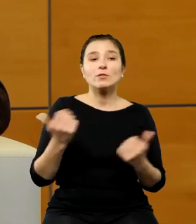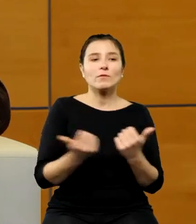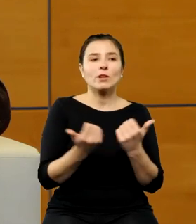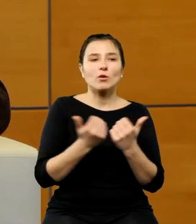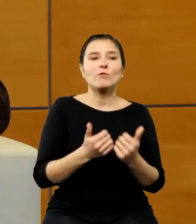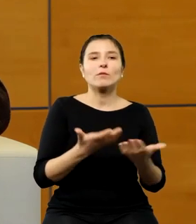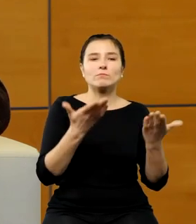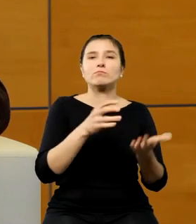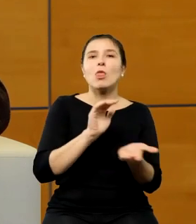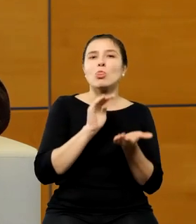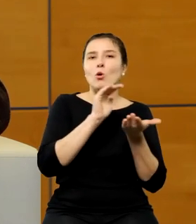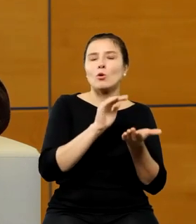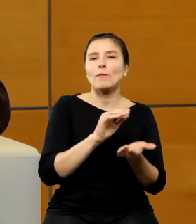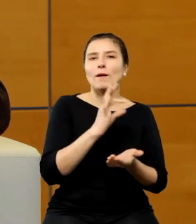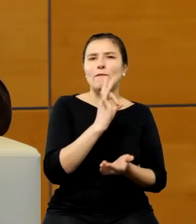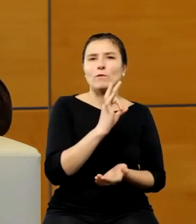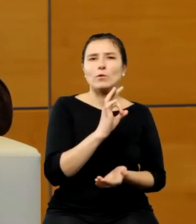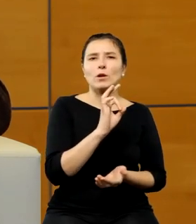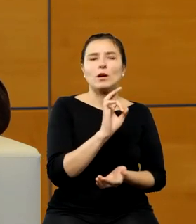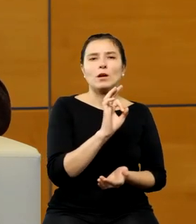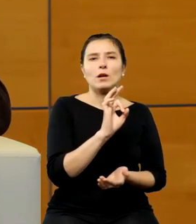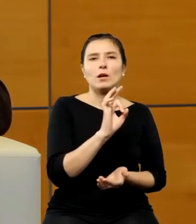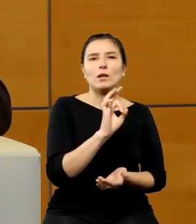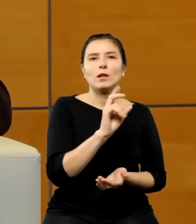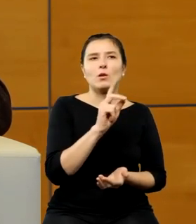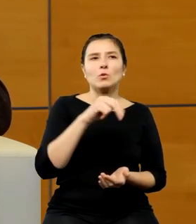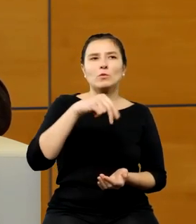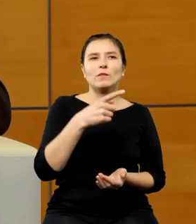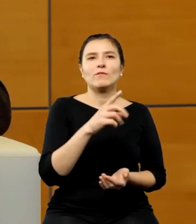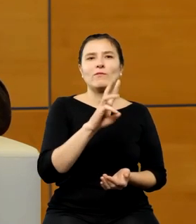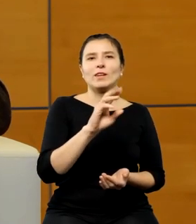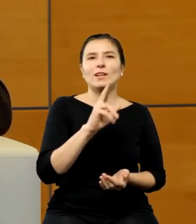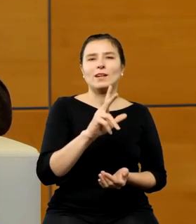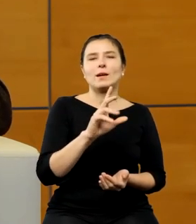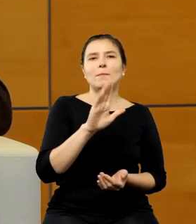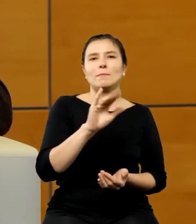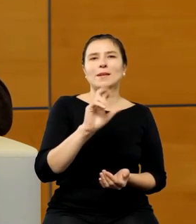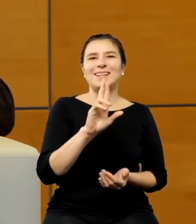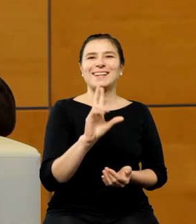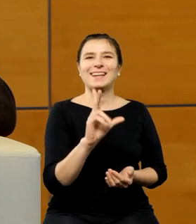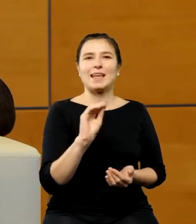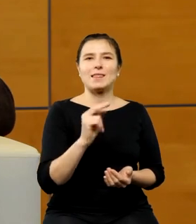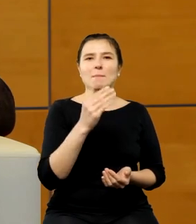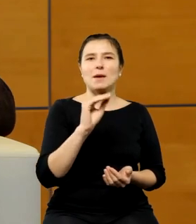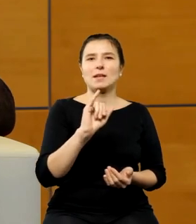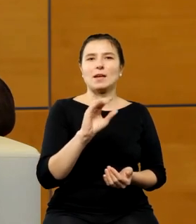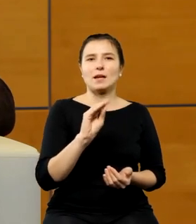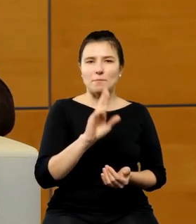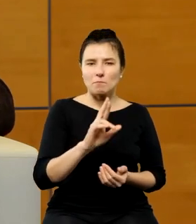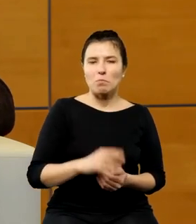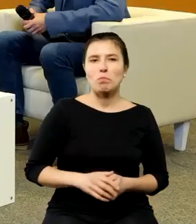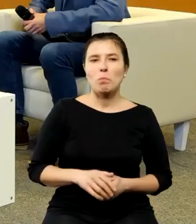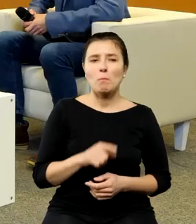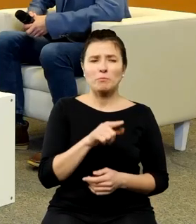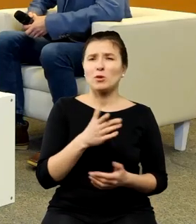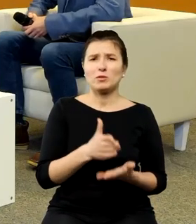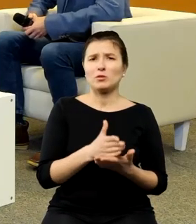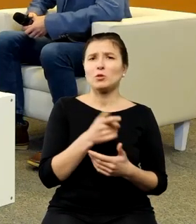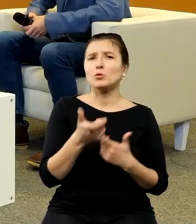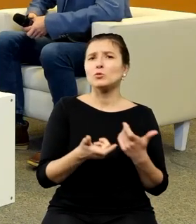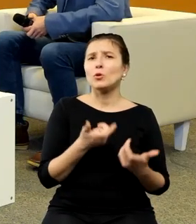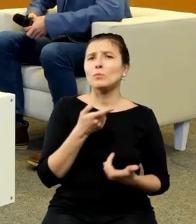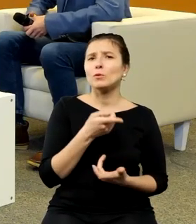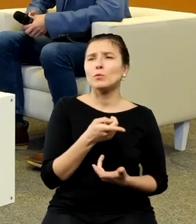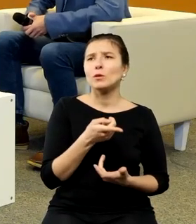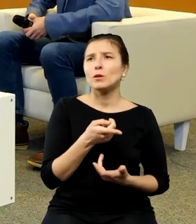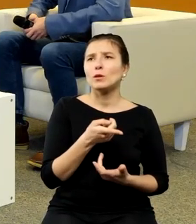który Ludwigo Antoniego przepraszam Bilkenmajera który nie tylko przeprowadził no